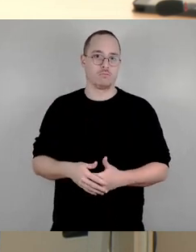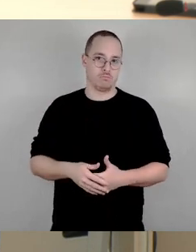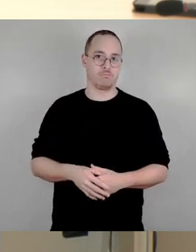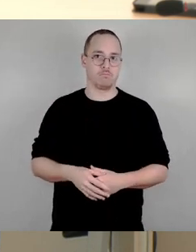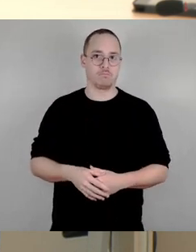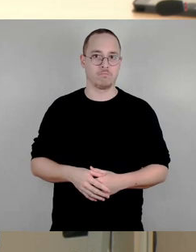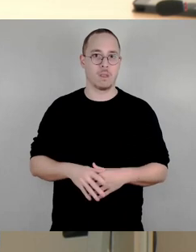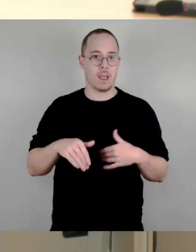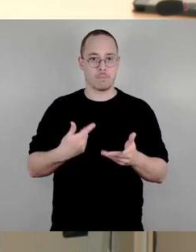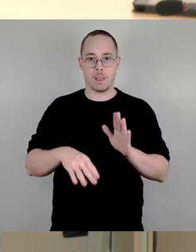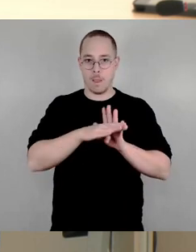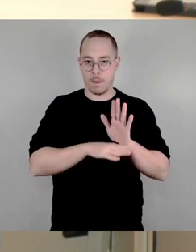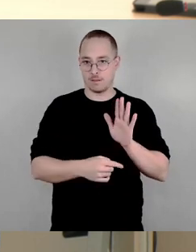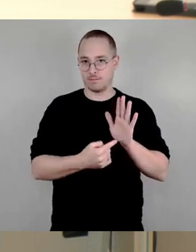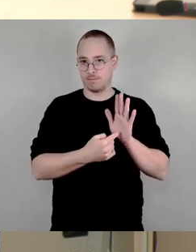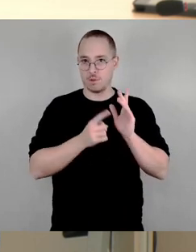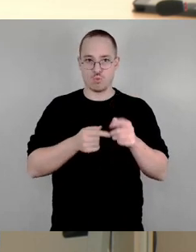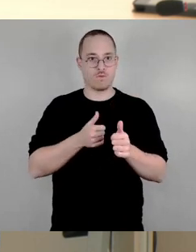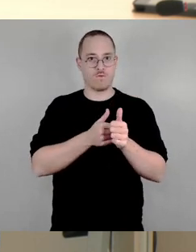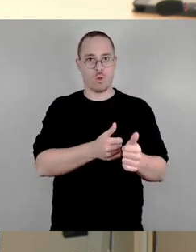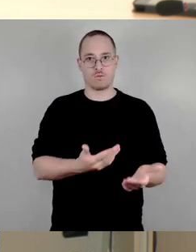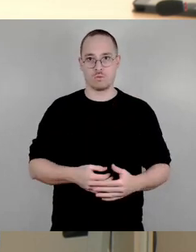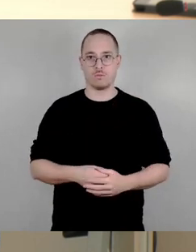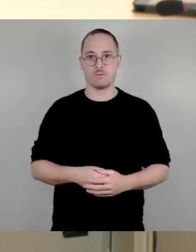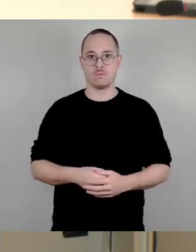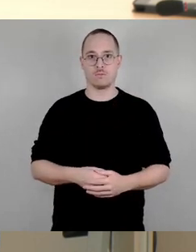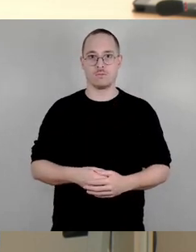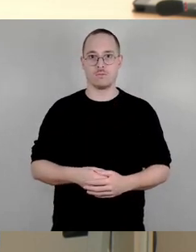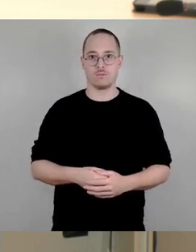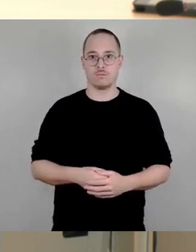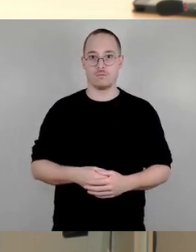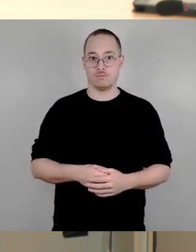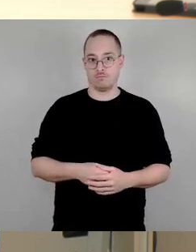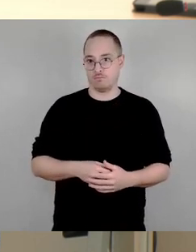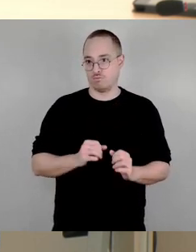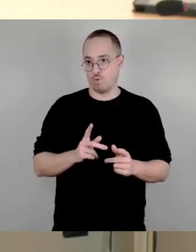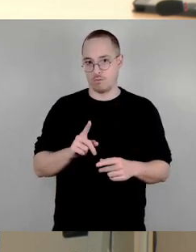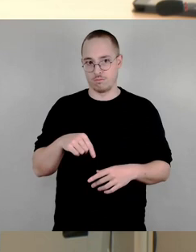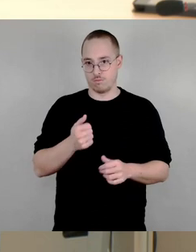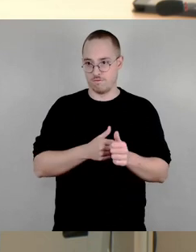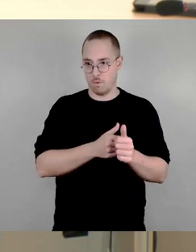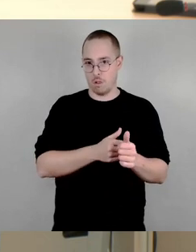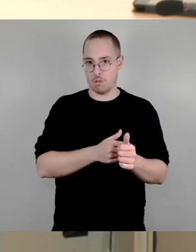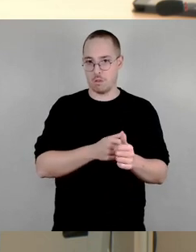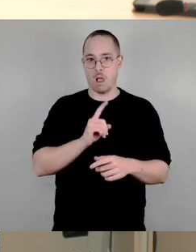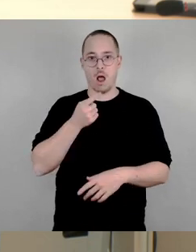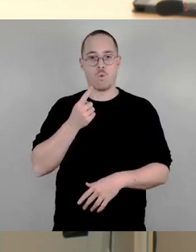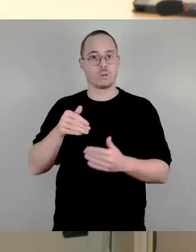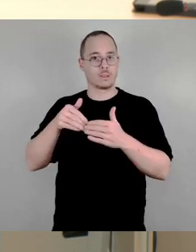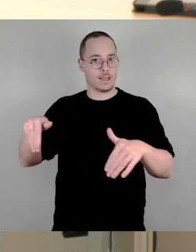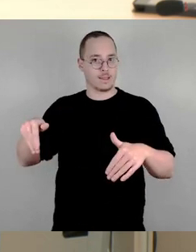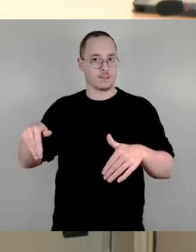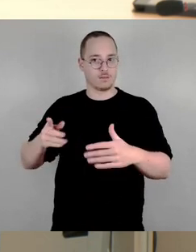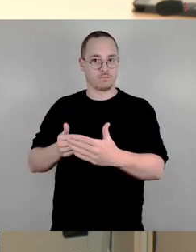Und wenn wir uns an diese Regeln halten, halten wir uns auch an die Grenzen unserer Leistungsfähigkeit. Meine Damen und Herren, Dresden ist ein